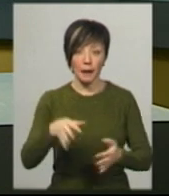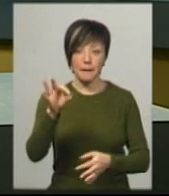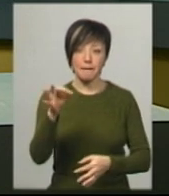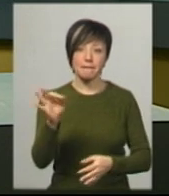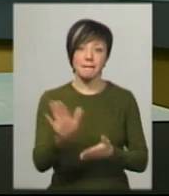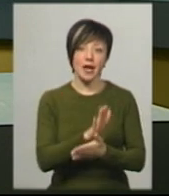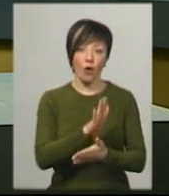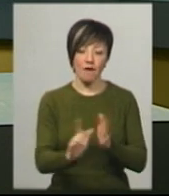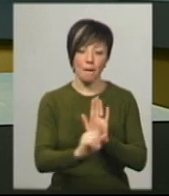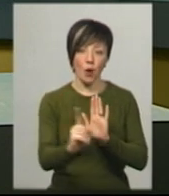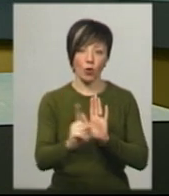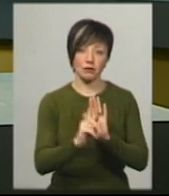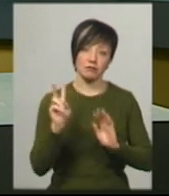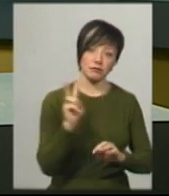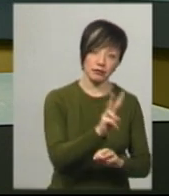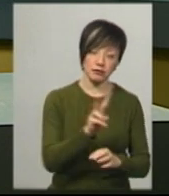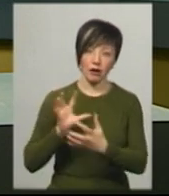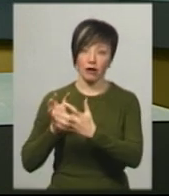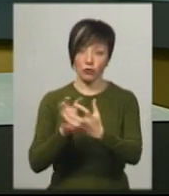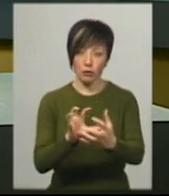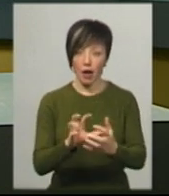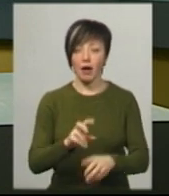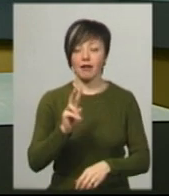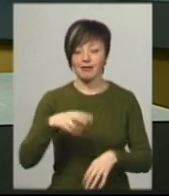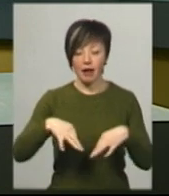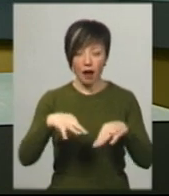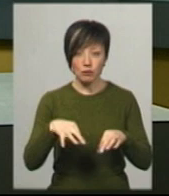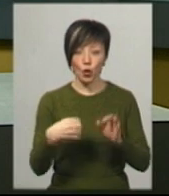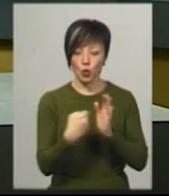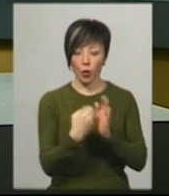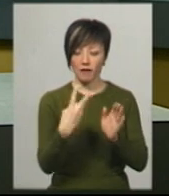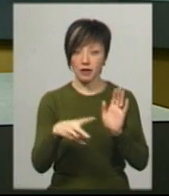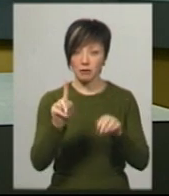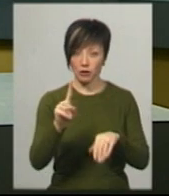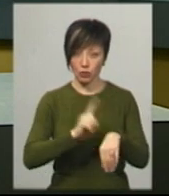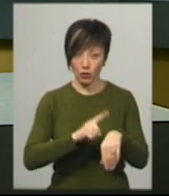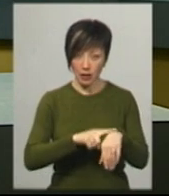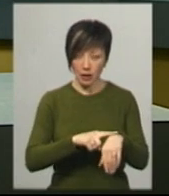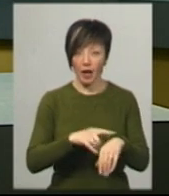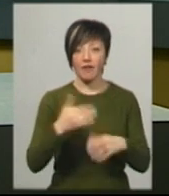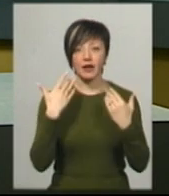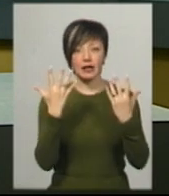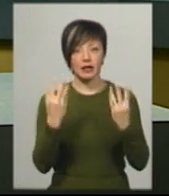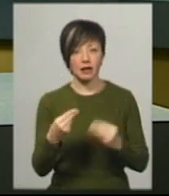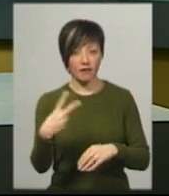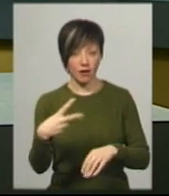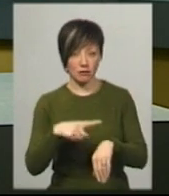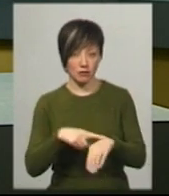у тролейбусах та автобусах. Сам транспорт курсує містом до 21-ї години у будні та до 20-ї у вихідні.